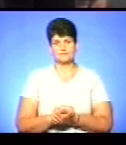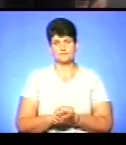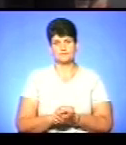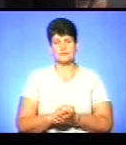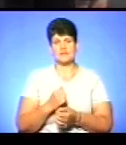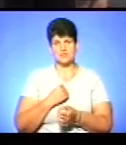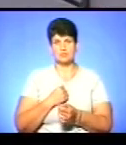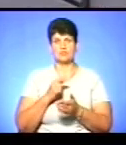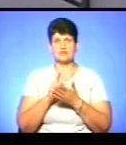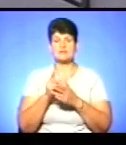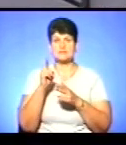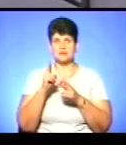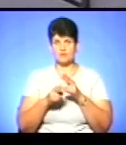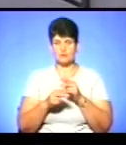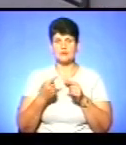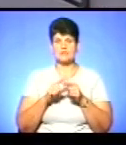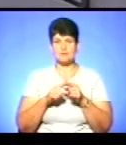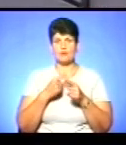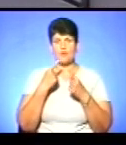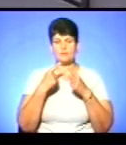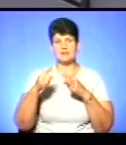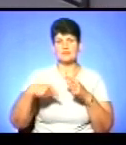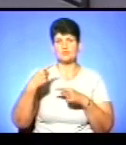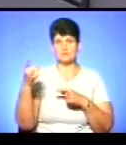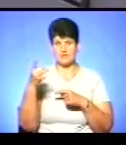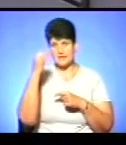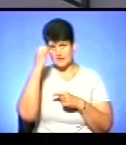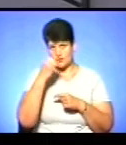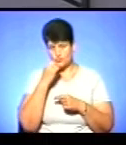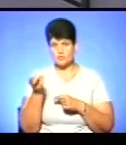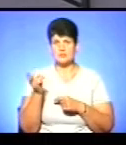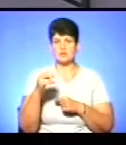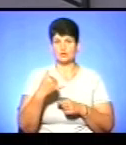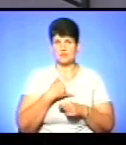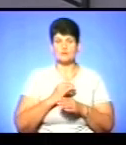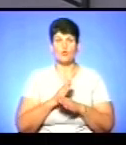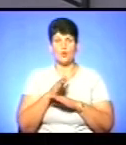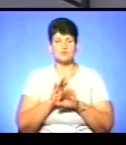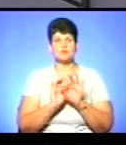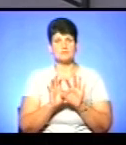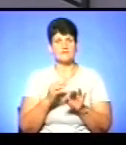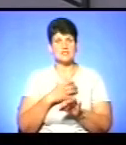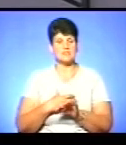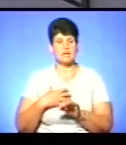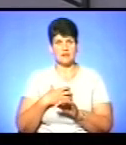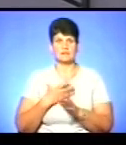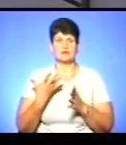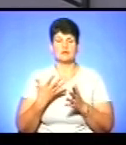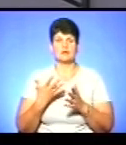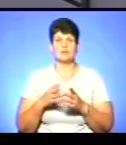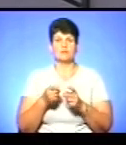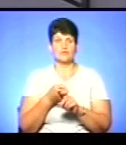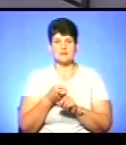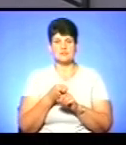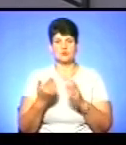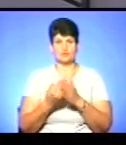На жаль, мусимо завершувати. Про це, напевно, поговоримо вже наступного разу. Я вам дякую, що завітали до нас у гості. Розповіли про найважливіше, найактуальніше, пов'язане з новою